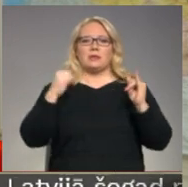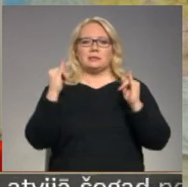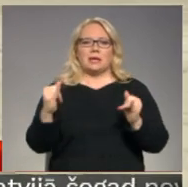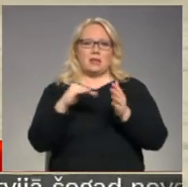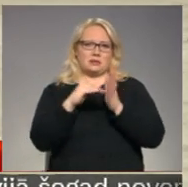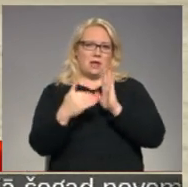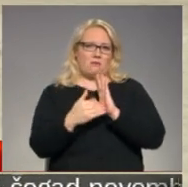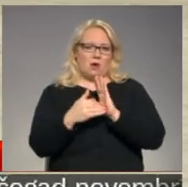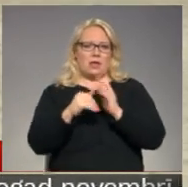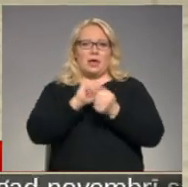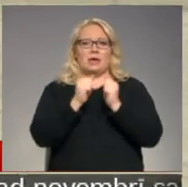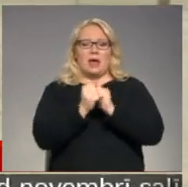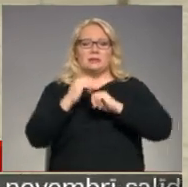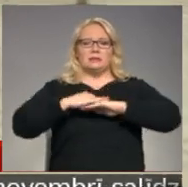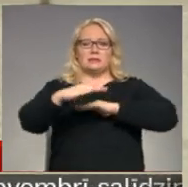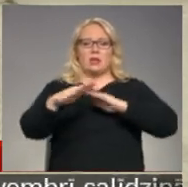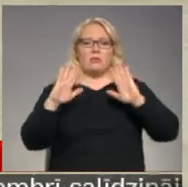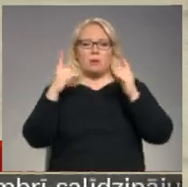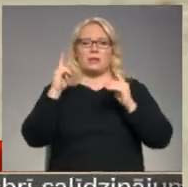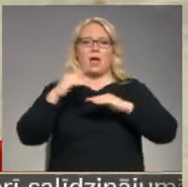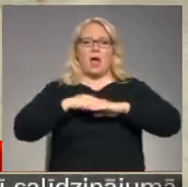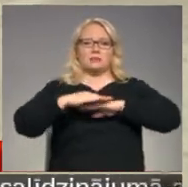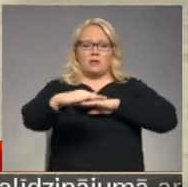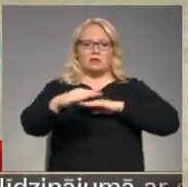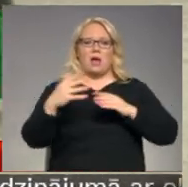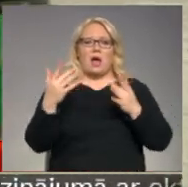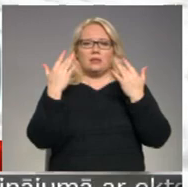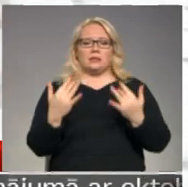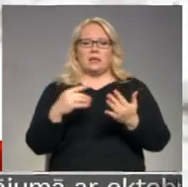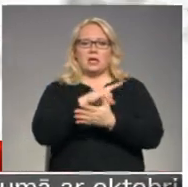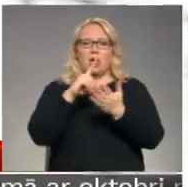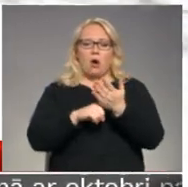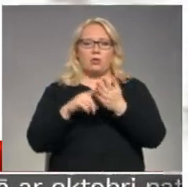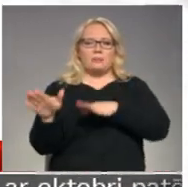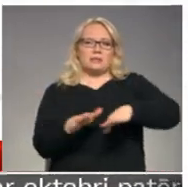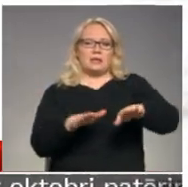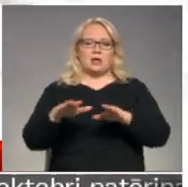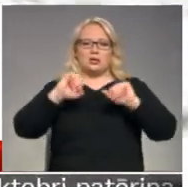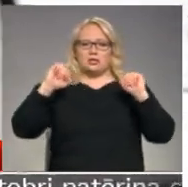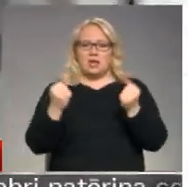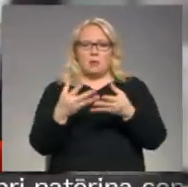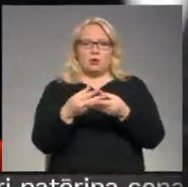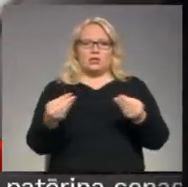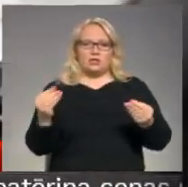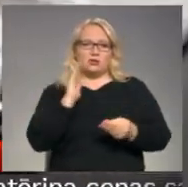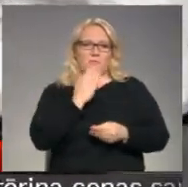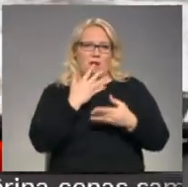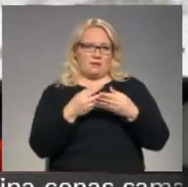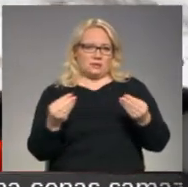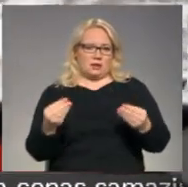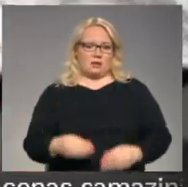stāvoklī. Grānas ceļu gadījumā tikai asfaltu uzklāšana atrasina jautājumu par slīdēšanu ziemā un izšķīšanu pavasarī.